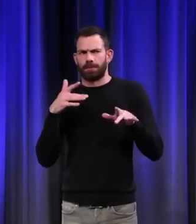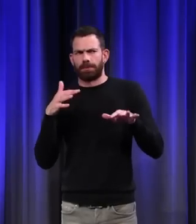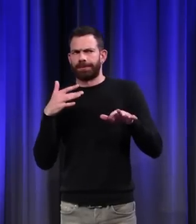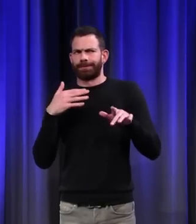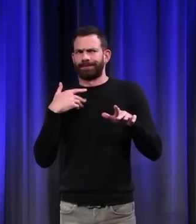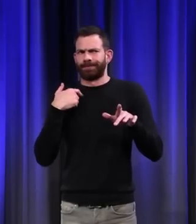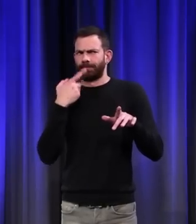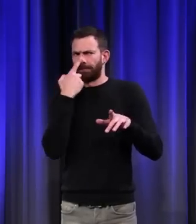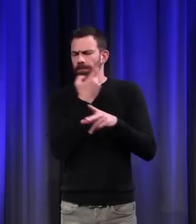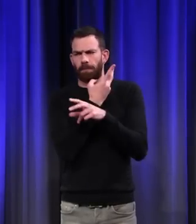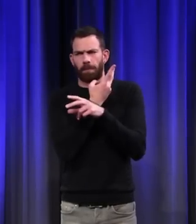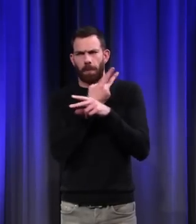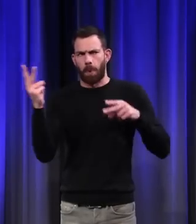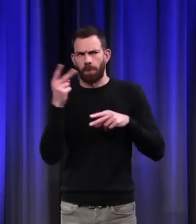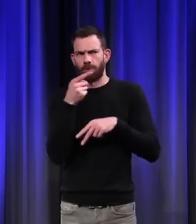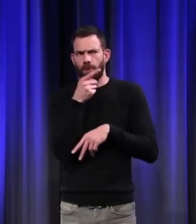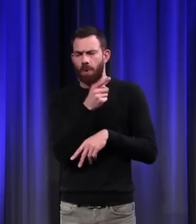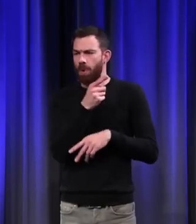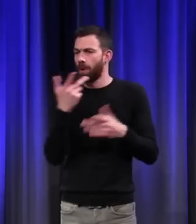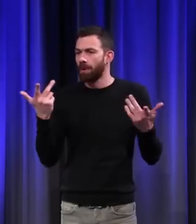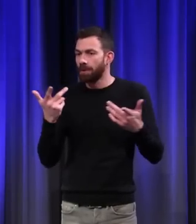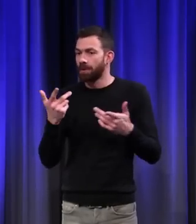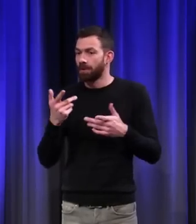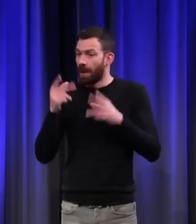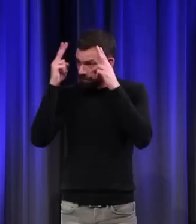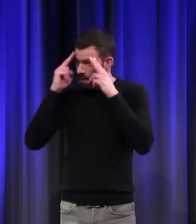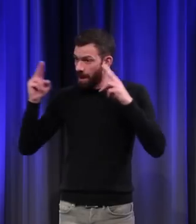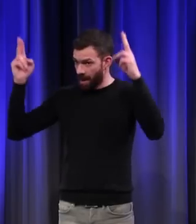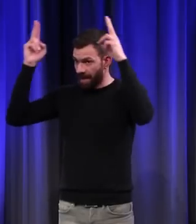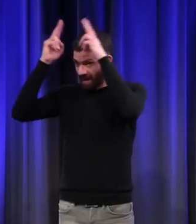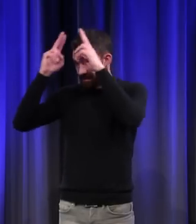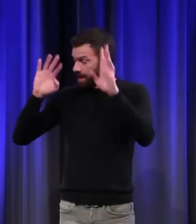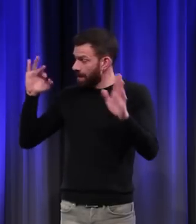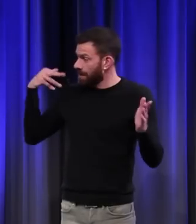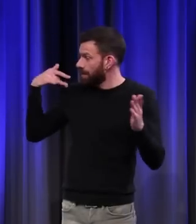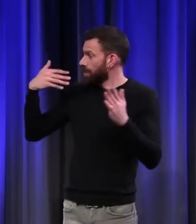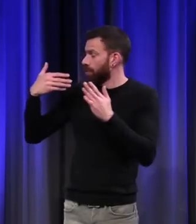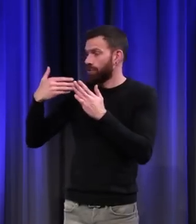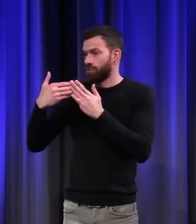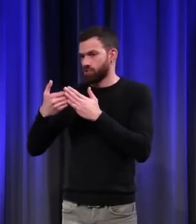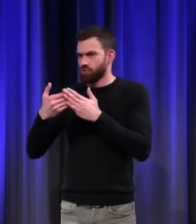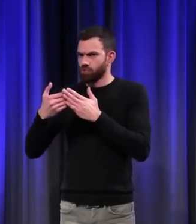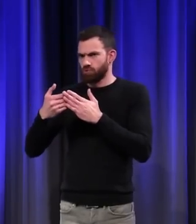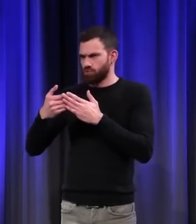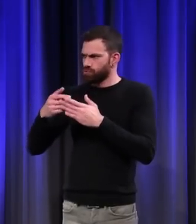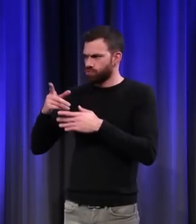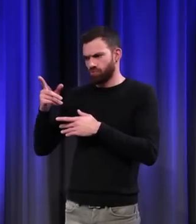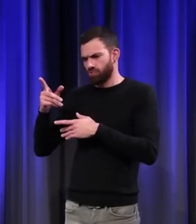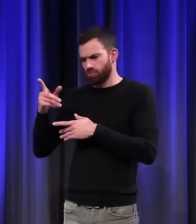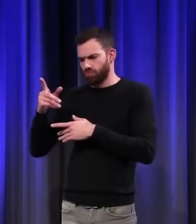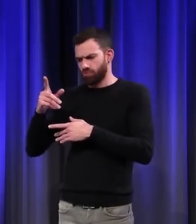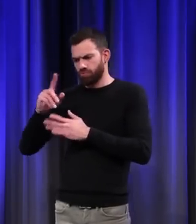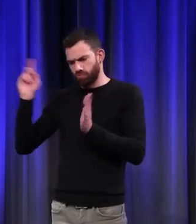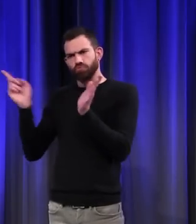extrêmement dangereux. Et les évêques, qui jusqu'à présent détenaient l'enseignement dans leurs